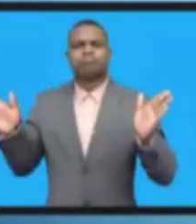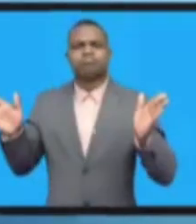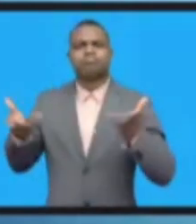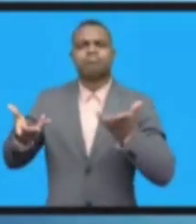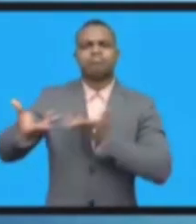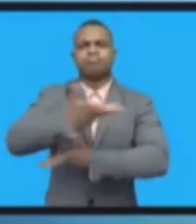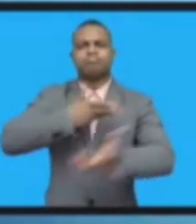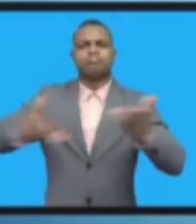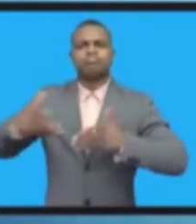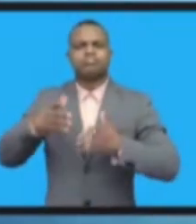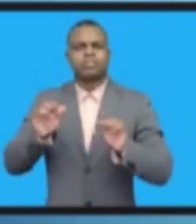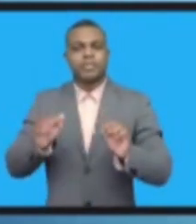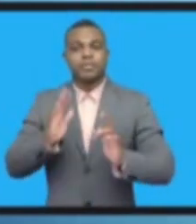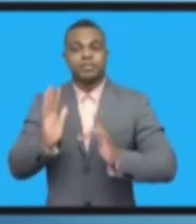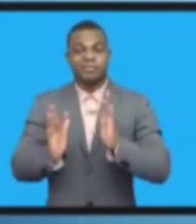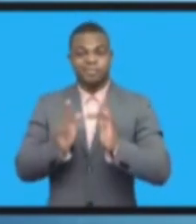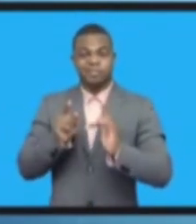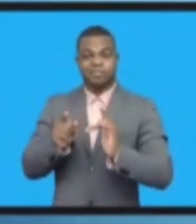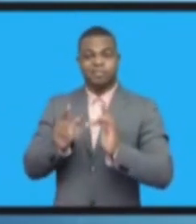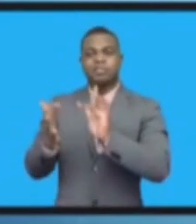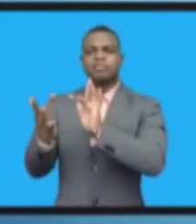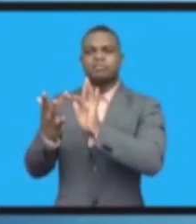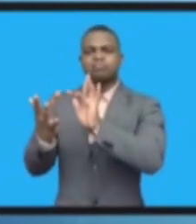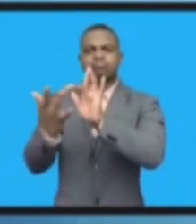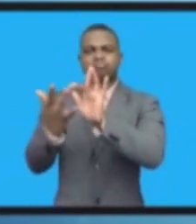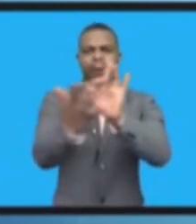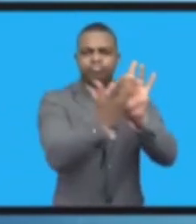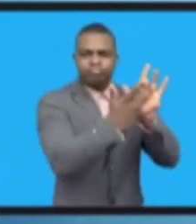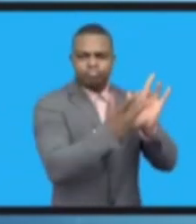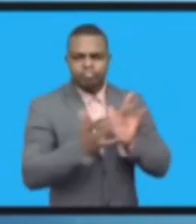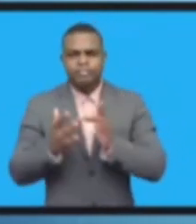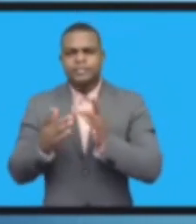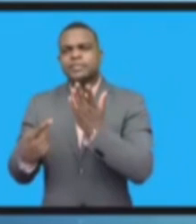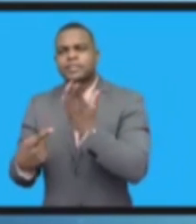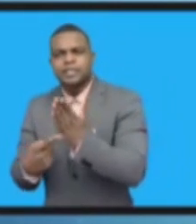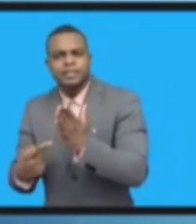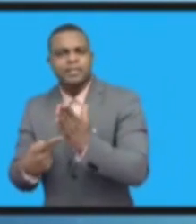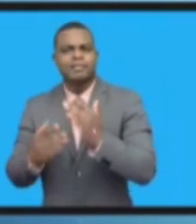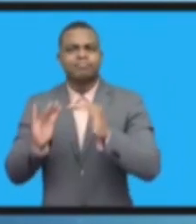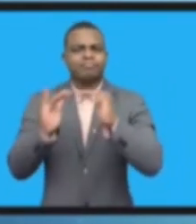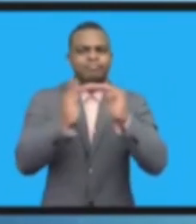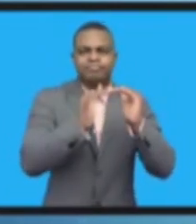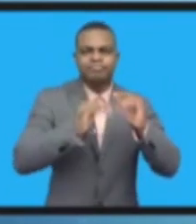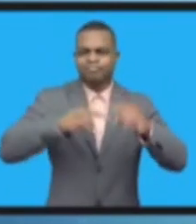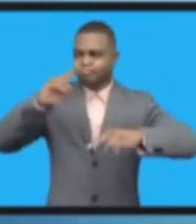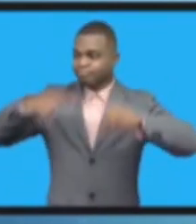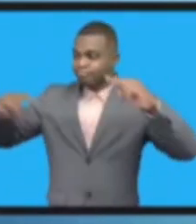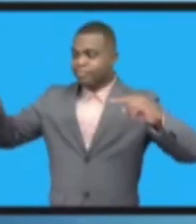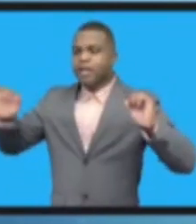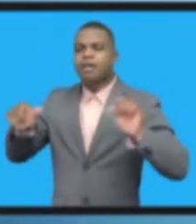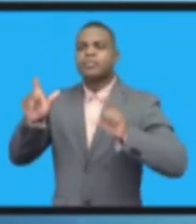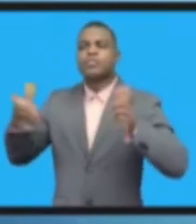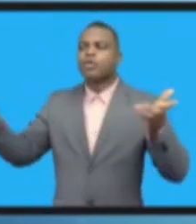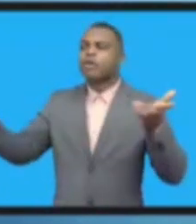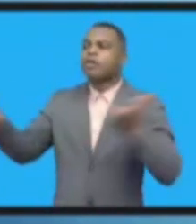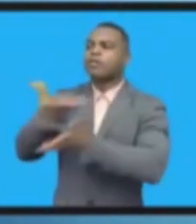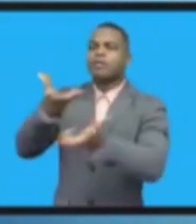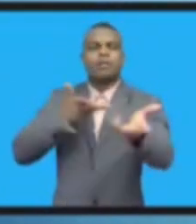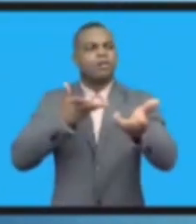позволяют этим сетям общаться друг с другом и позволяют нам взаимодействовать. И эти технические правила по факту